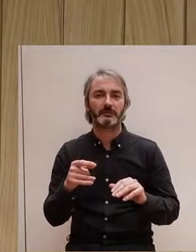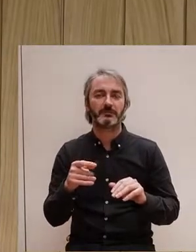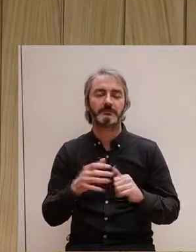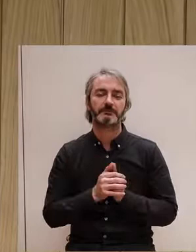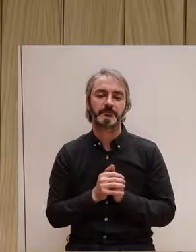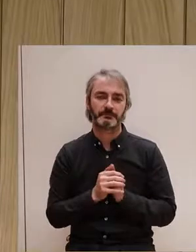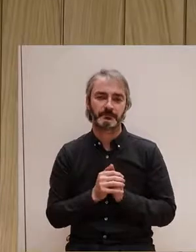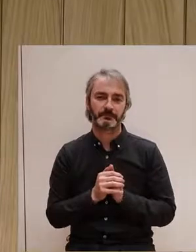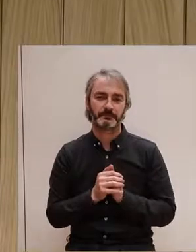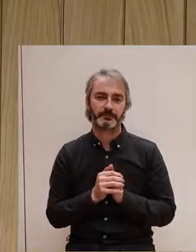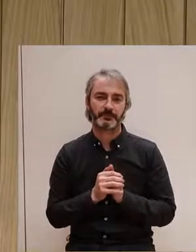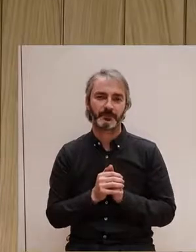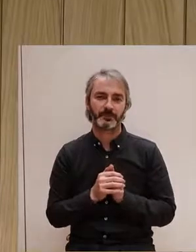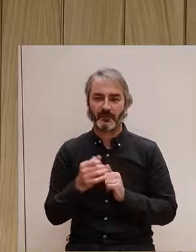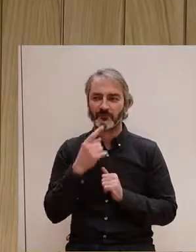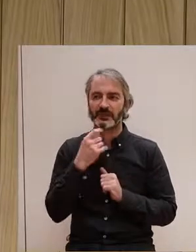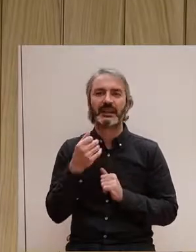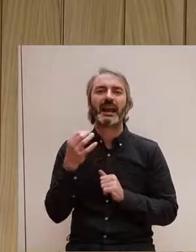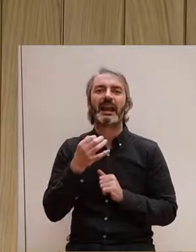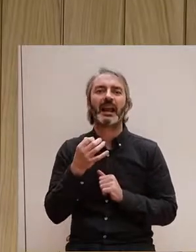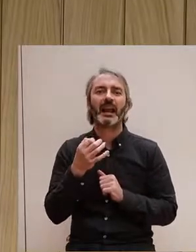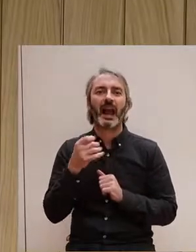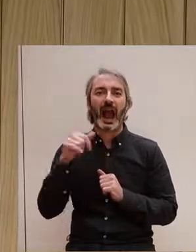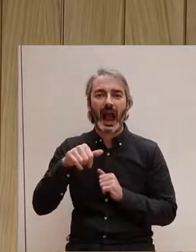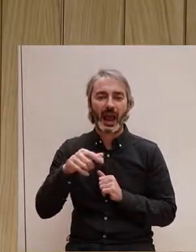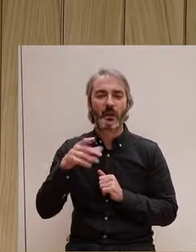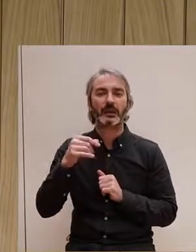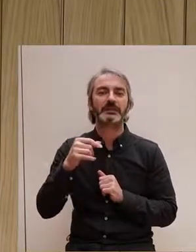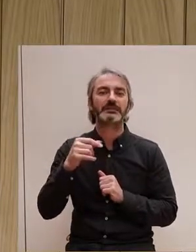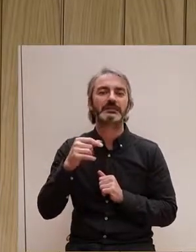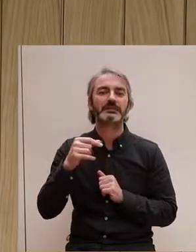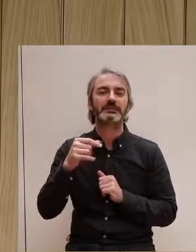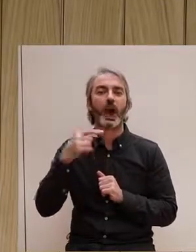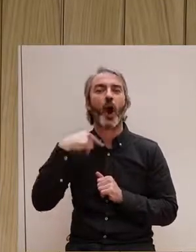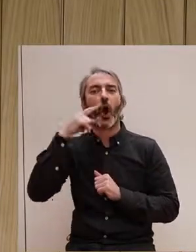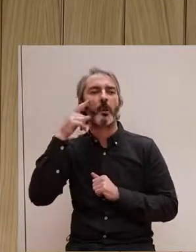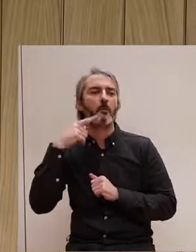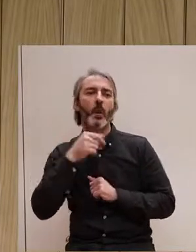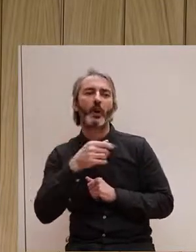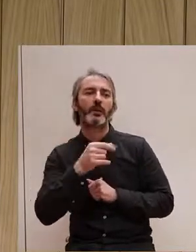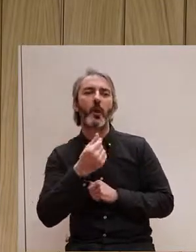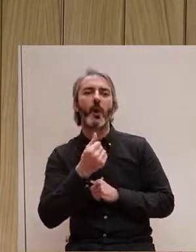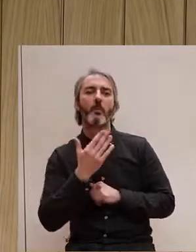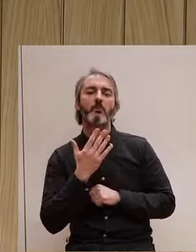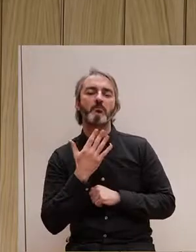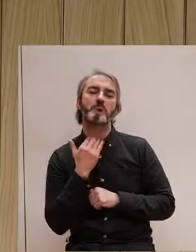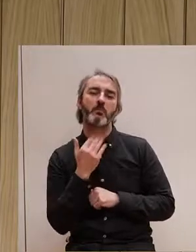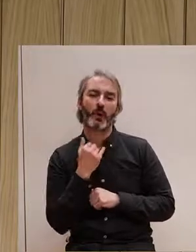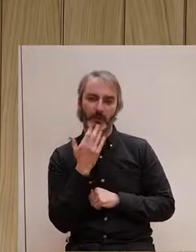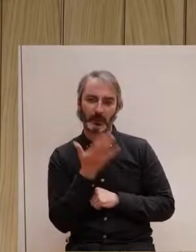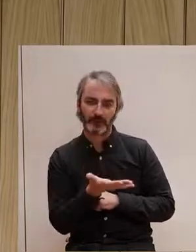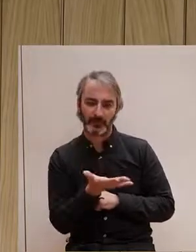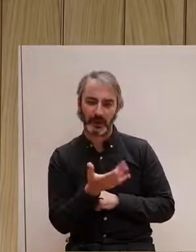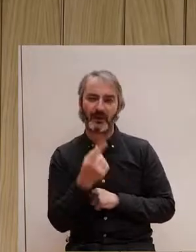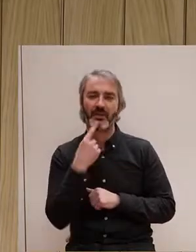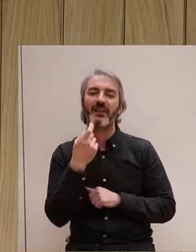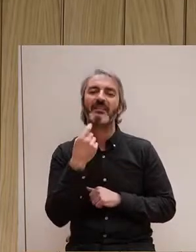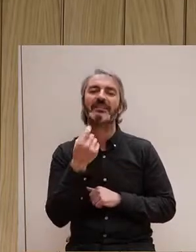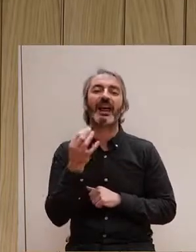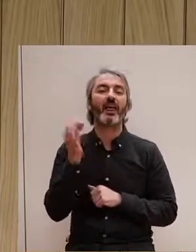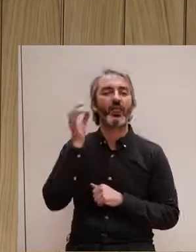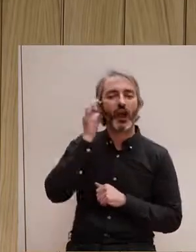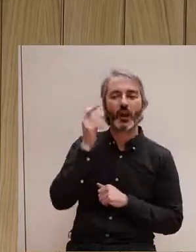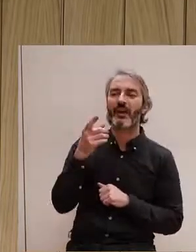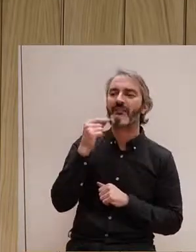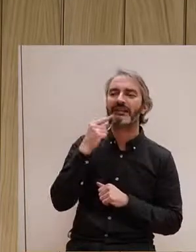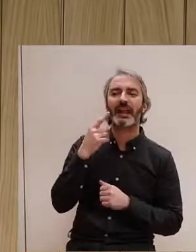permissivitat i l'exploració del desig que s'ha fomentat en les persones socialitzades com a homes i en la invisibilització de la sexualitat